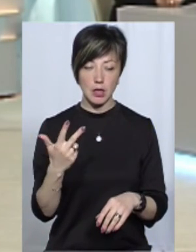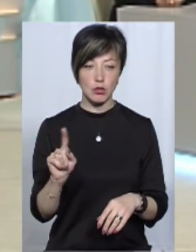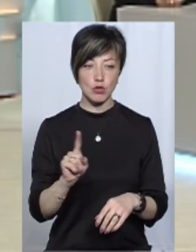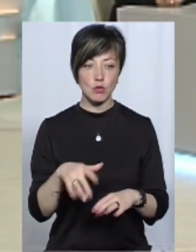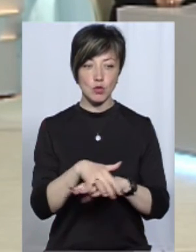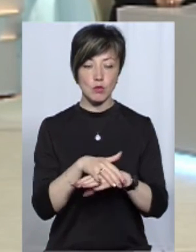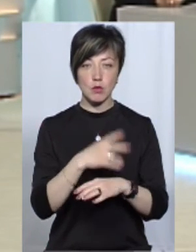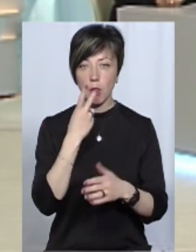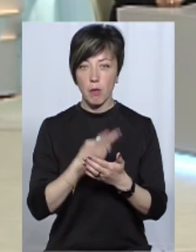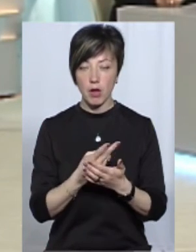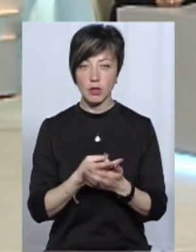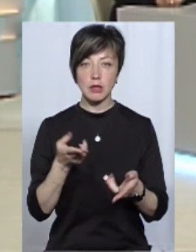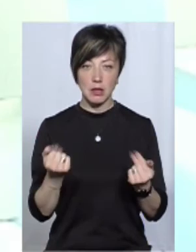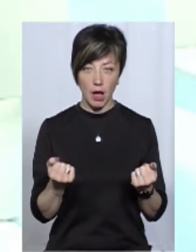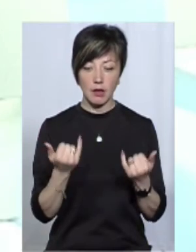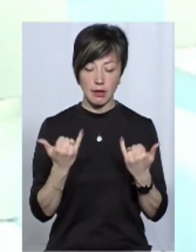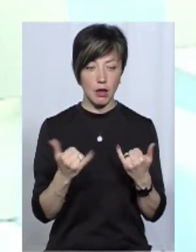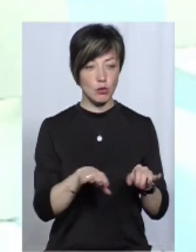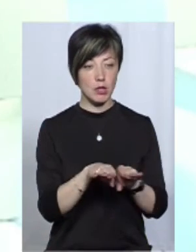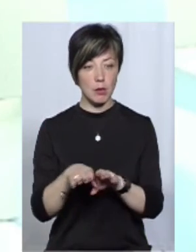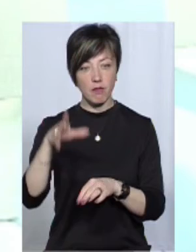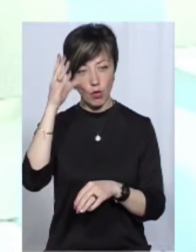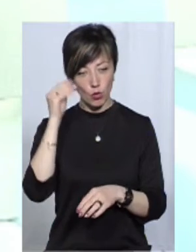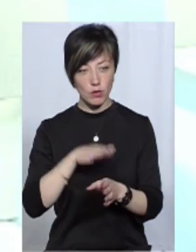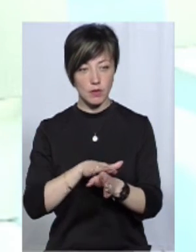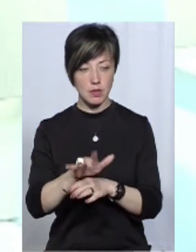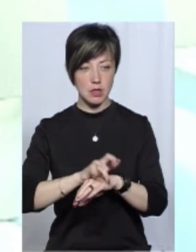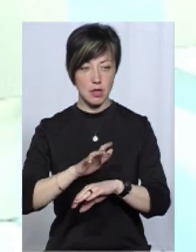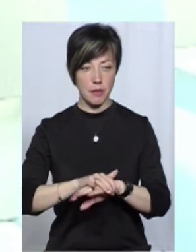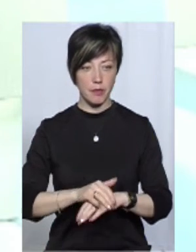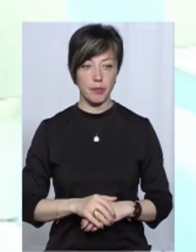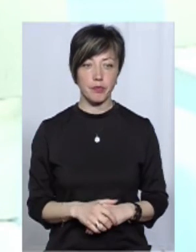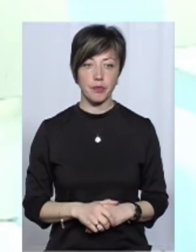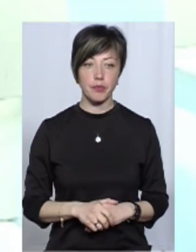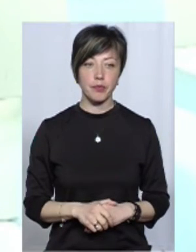третій, для того, щоб суспільство побачило, що, да, на даному етапі враховане абсолютно все.